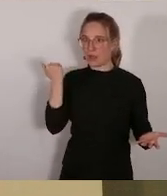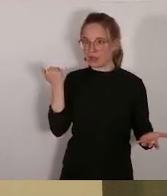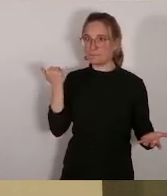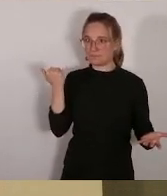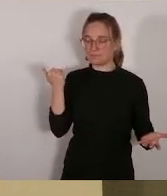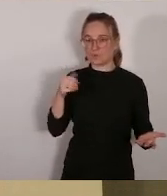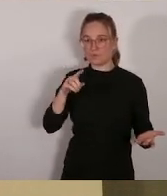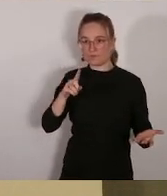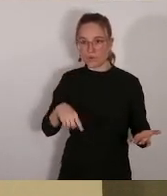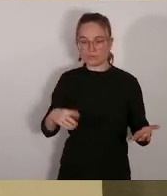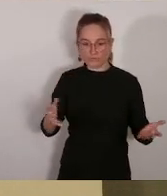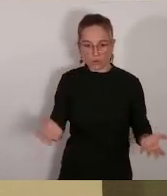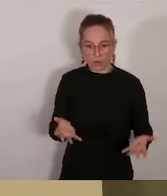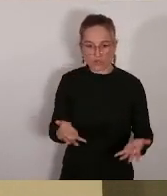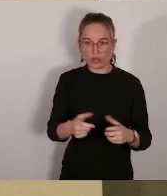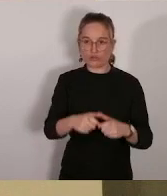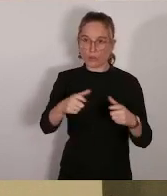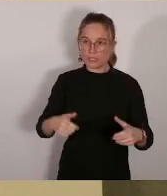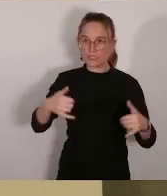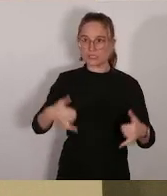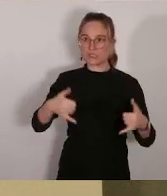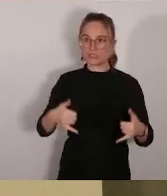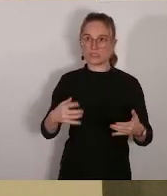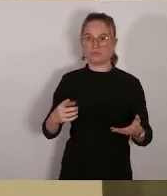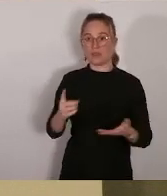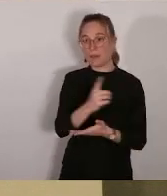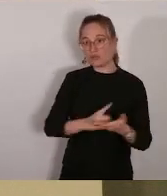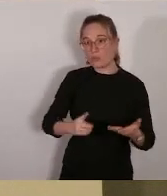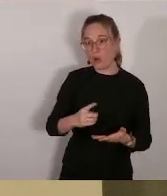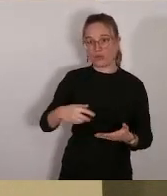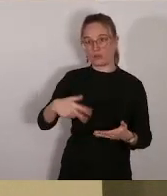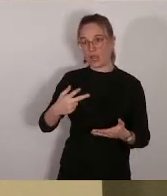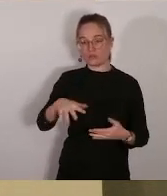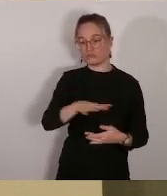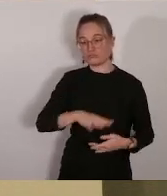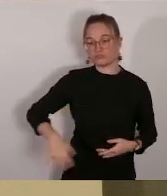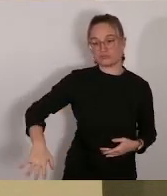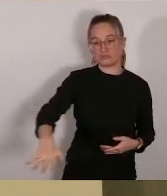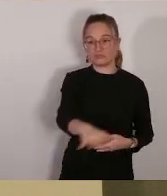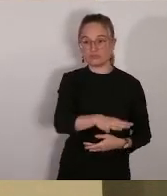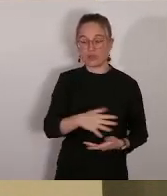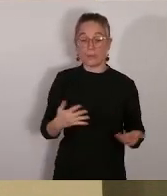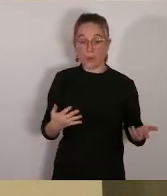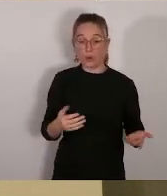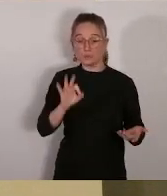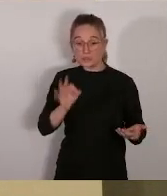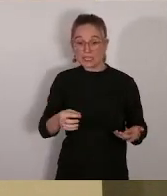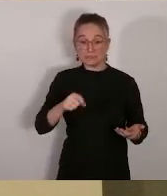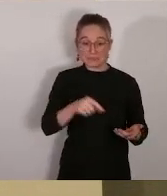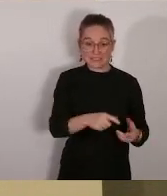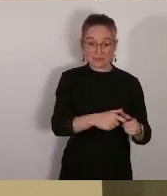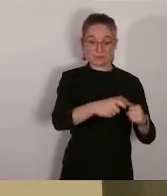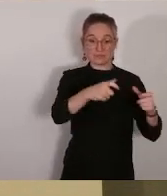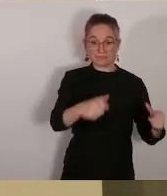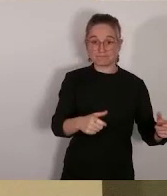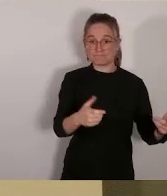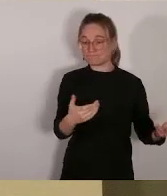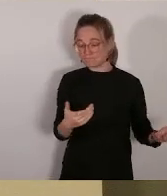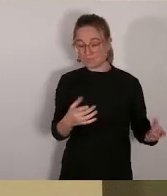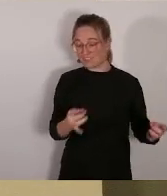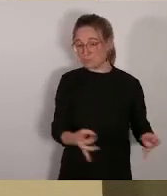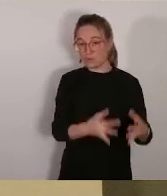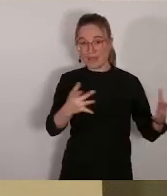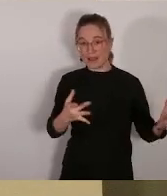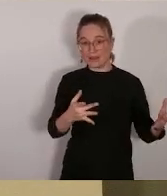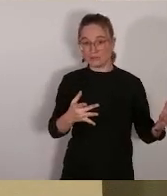rondes donc non c'est une situation absolument exceptionnelle et non on n'a pas le problème sur les autres écoles et